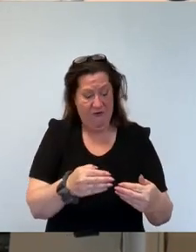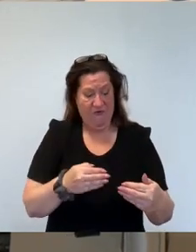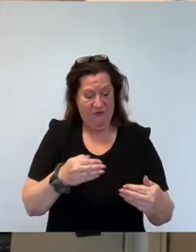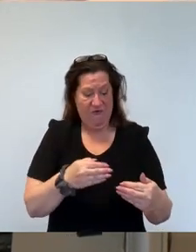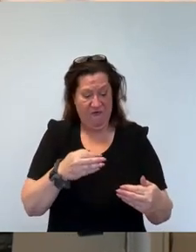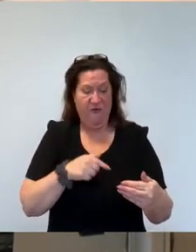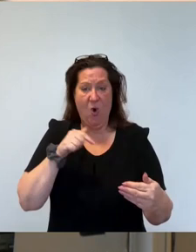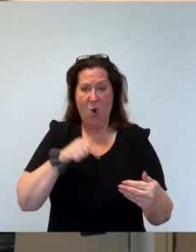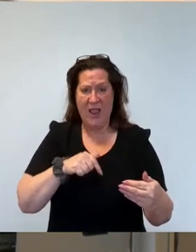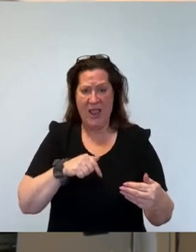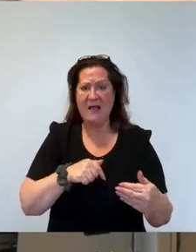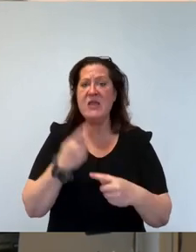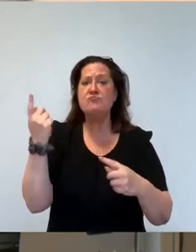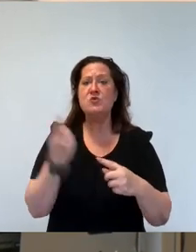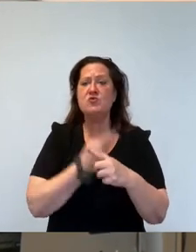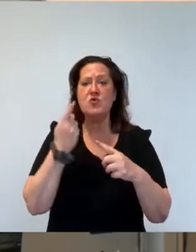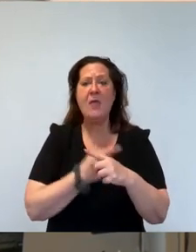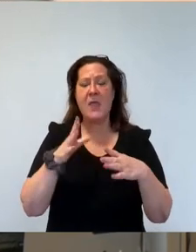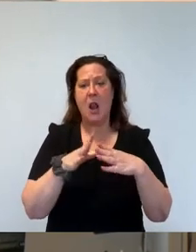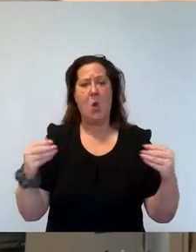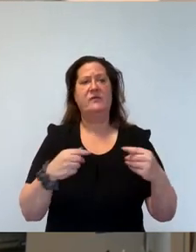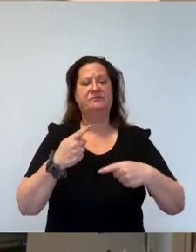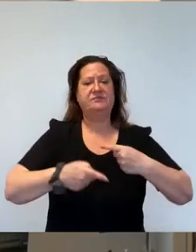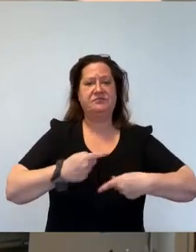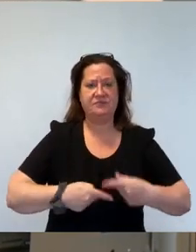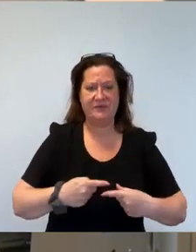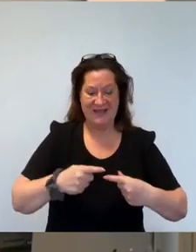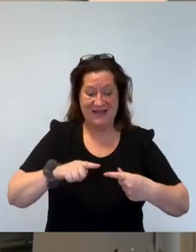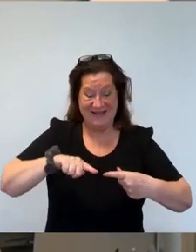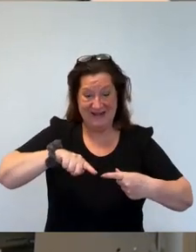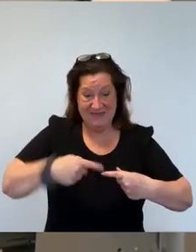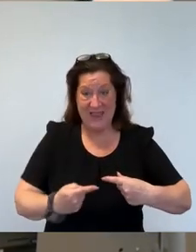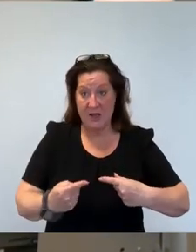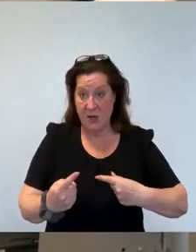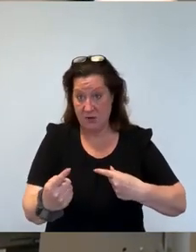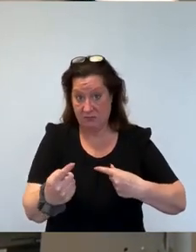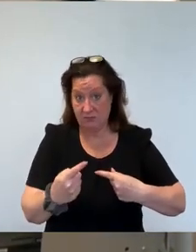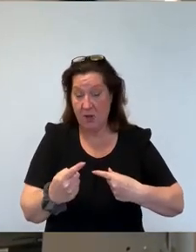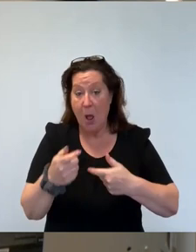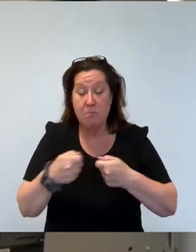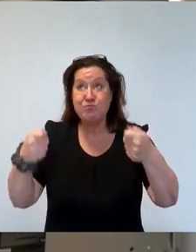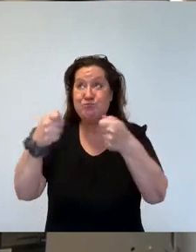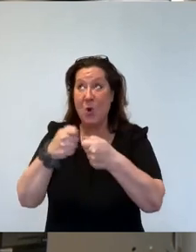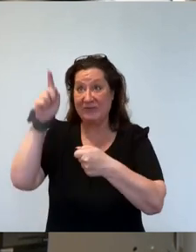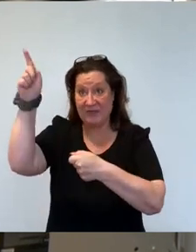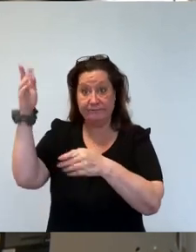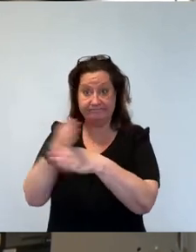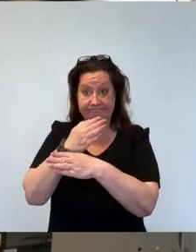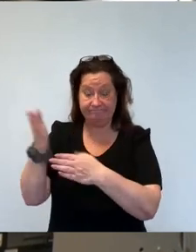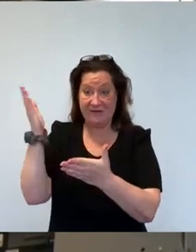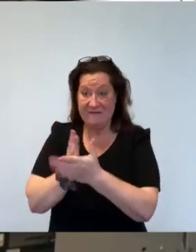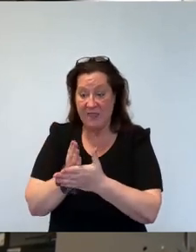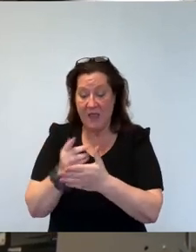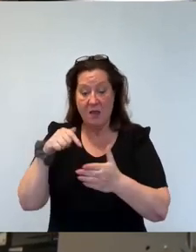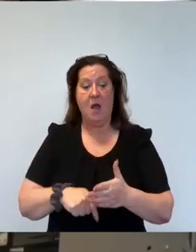Dresdner Sonderlösung entwickeln, die dann in wenigen Monaten, wenn nämlich die bundesweite Karte kommt, wieder abgeschafft wird. Die